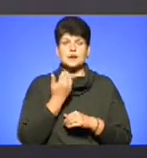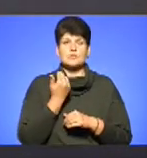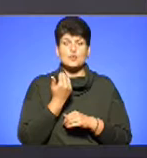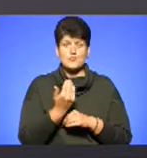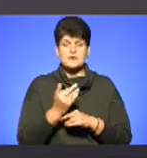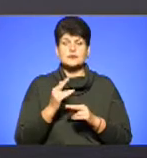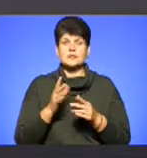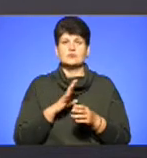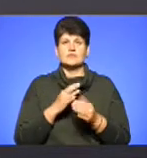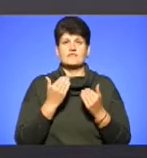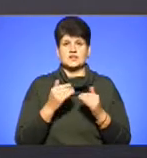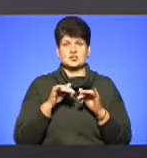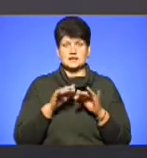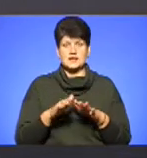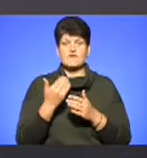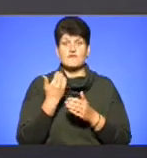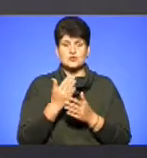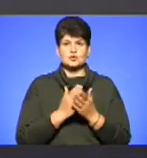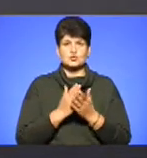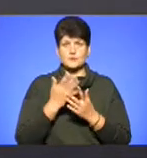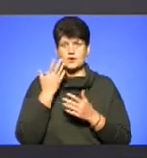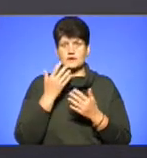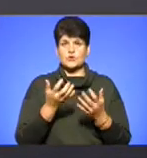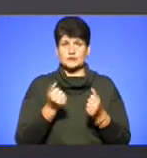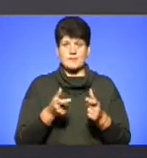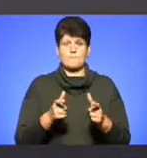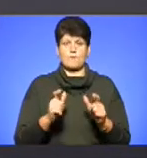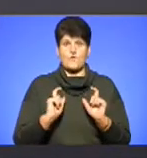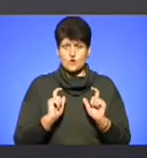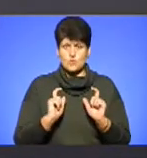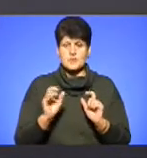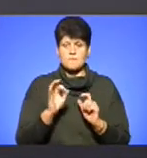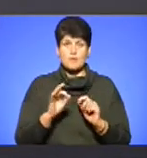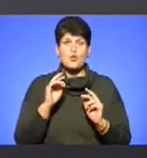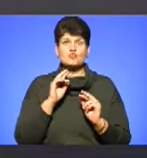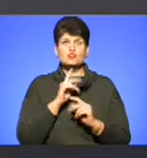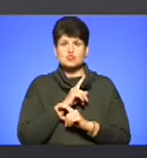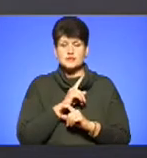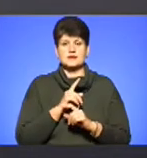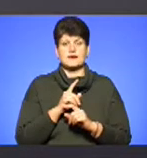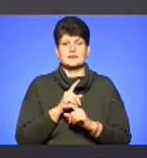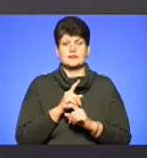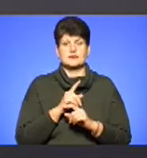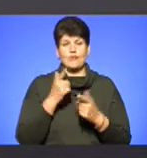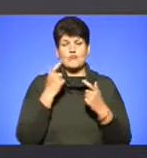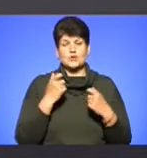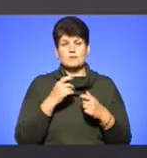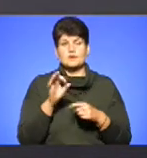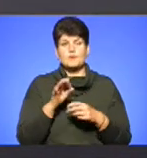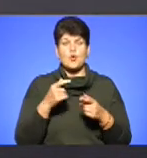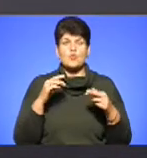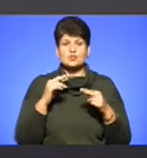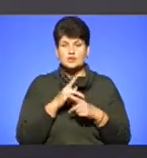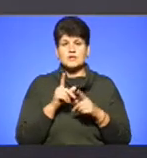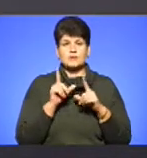які були ваші дії, вашої служби, коли ви отримали повідомлення про це утруєння в Іване Пустому, виїхали спеціалісти,